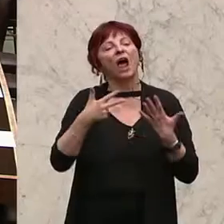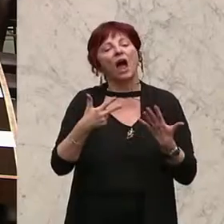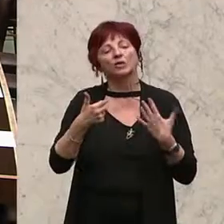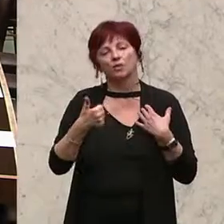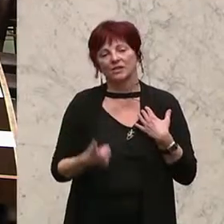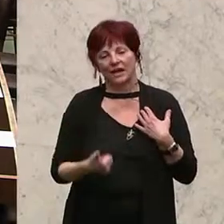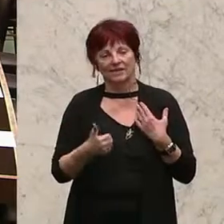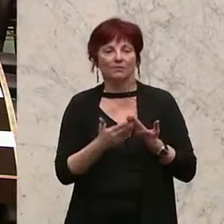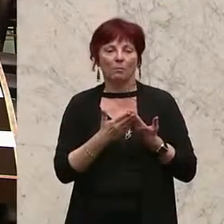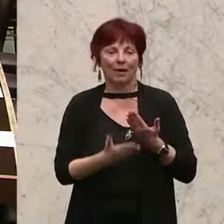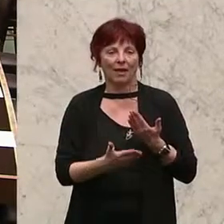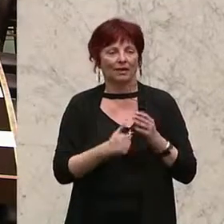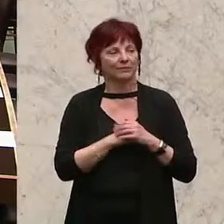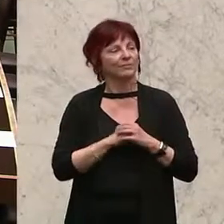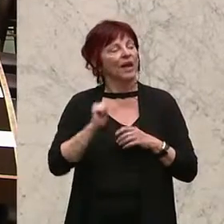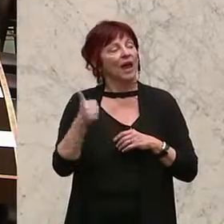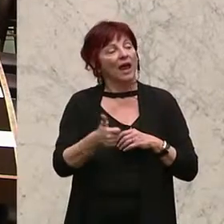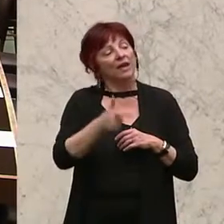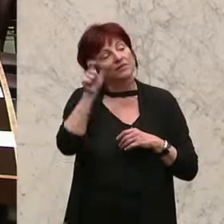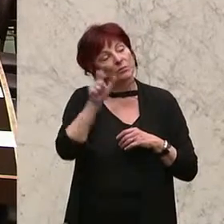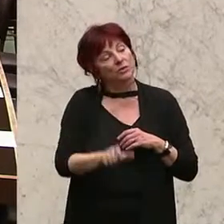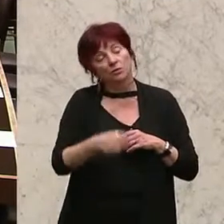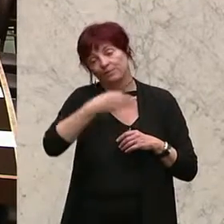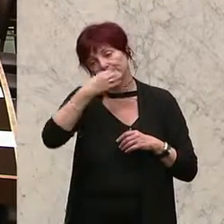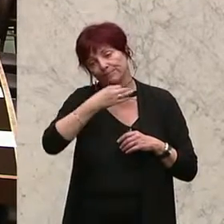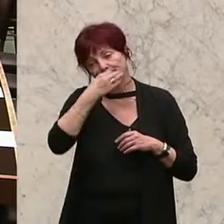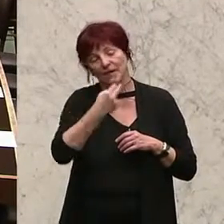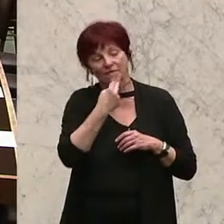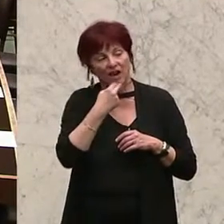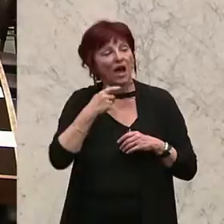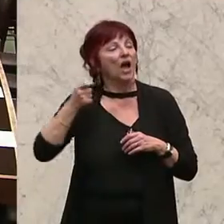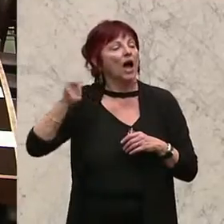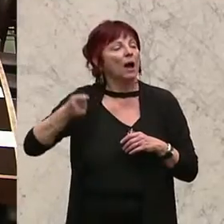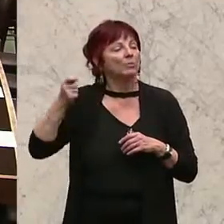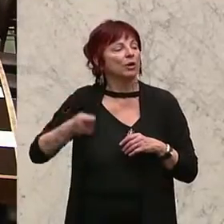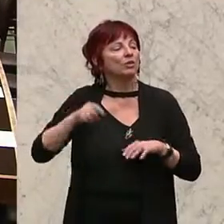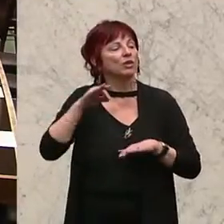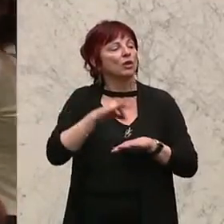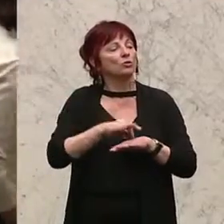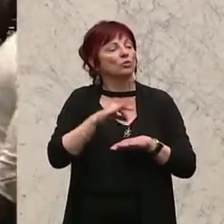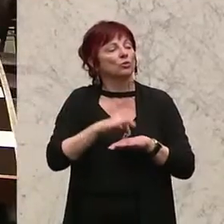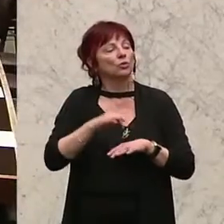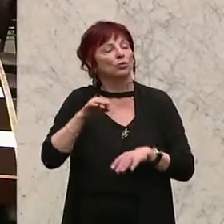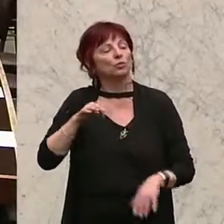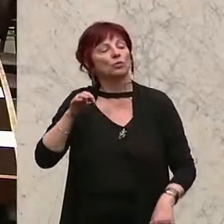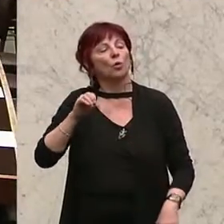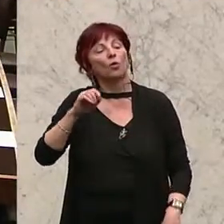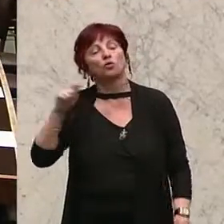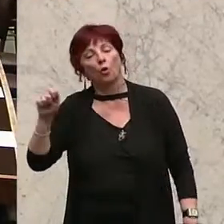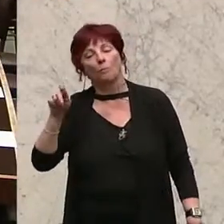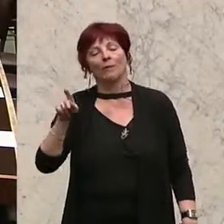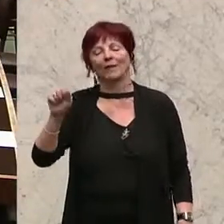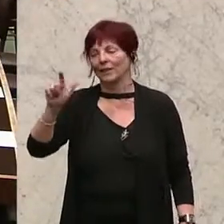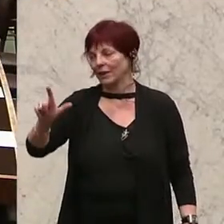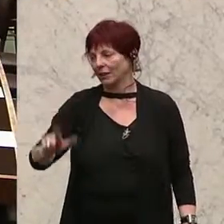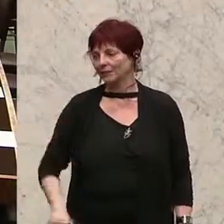Erste Wortmeldung, Abgeordneter O. Nun steht die zweite Dienstrechtsnovelle 2016 auf der Tagesordnung. Sie ermöglicht es, Zeuginnen und